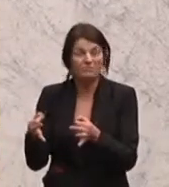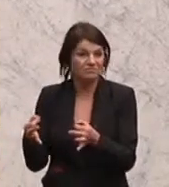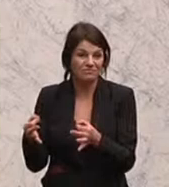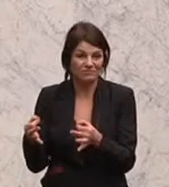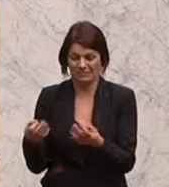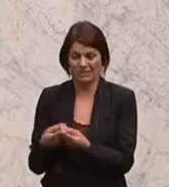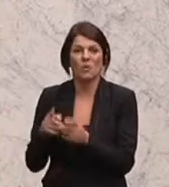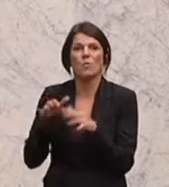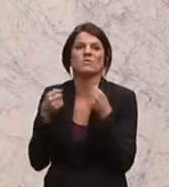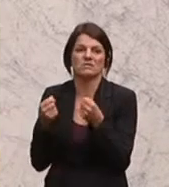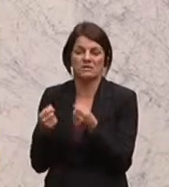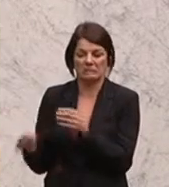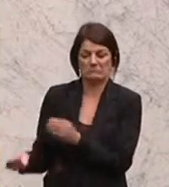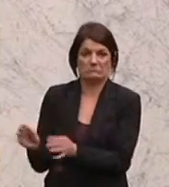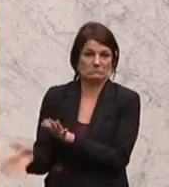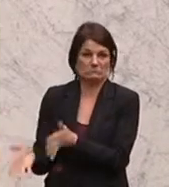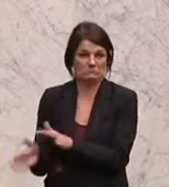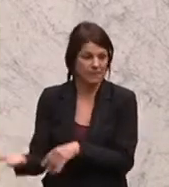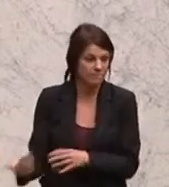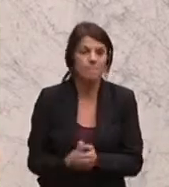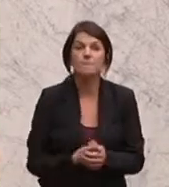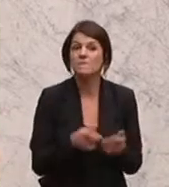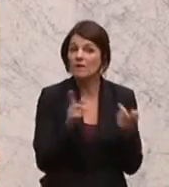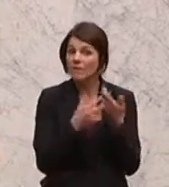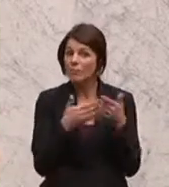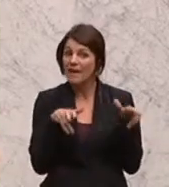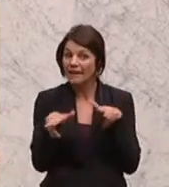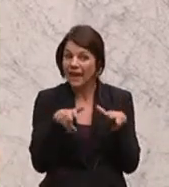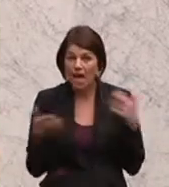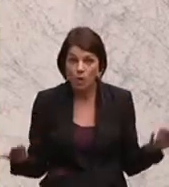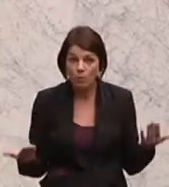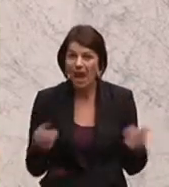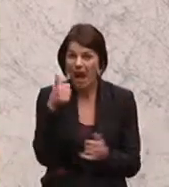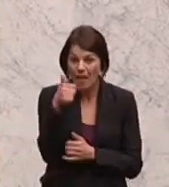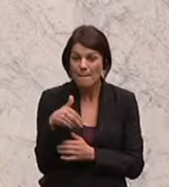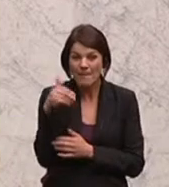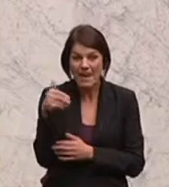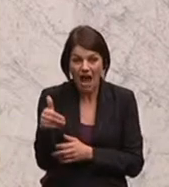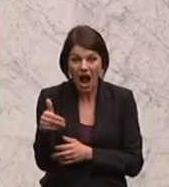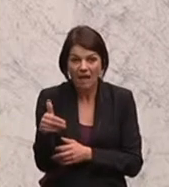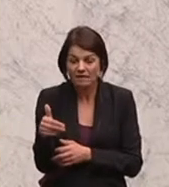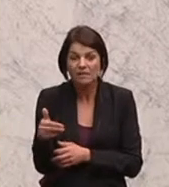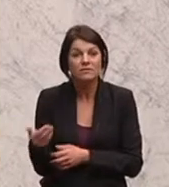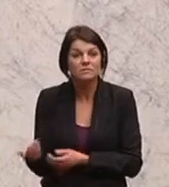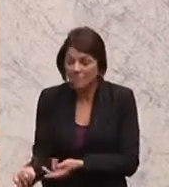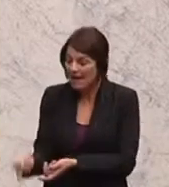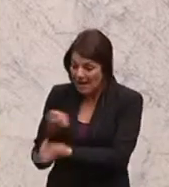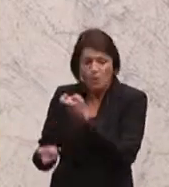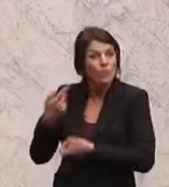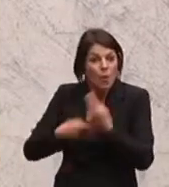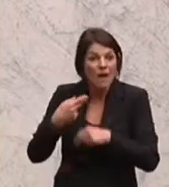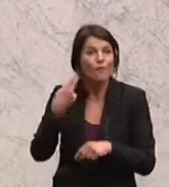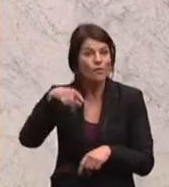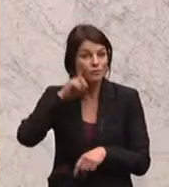Füßen. Wenn wir, oder wenn die Regierung eine Milliarde aus Steuerbetrug lukrieren will,